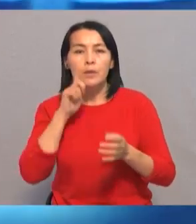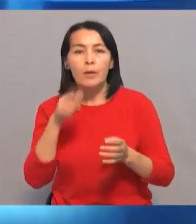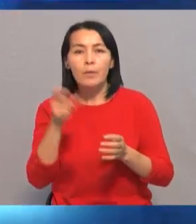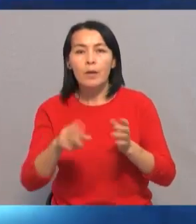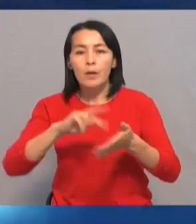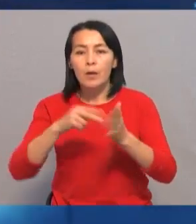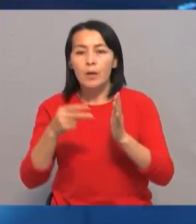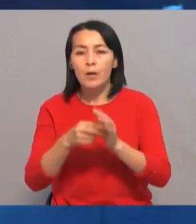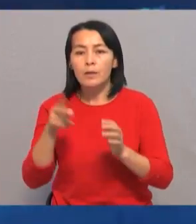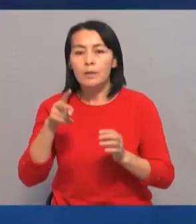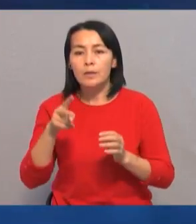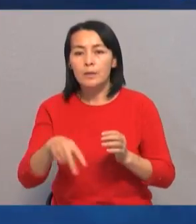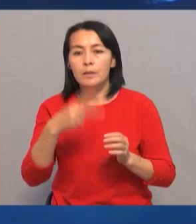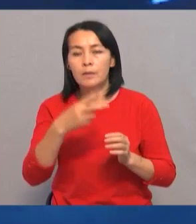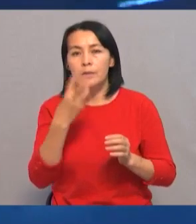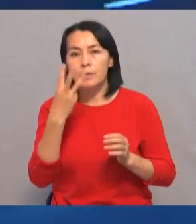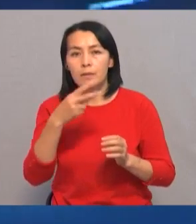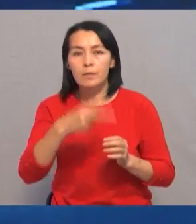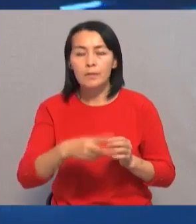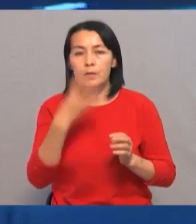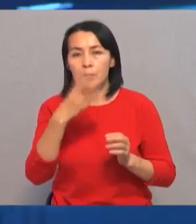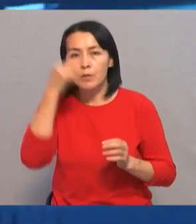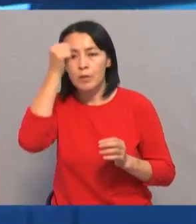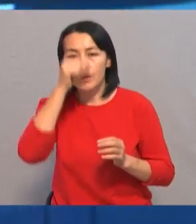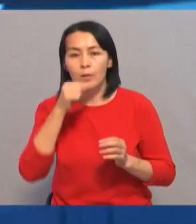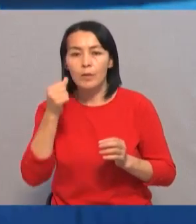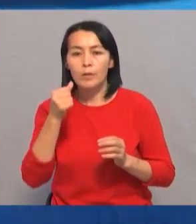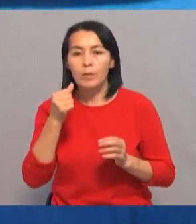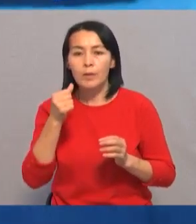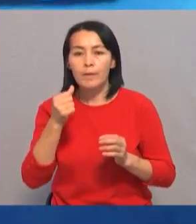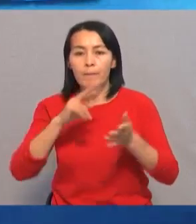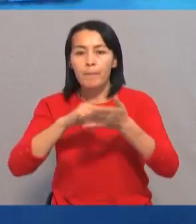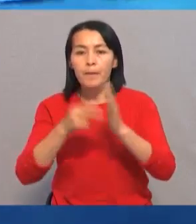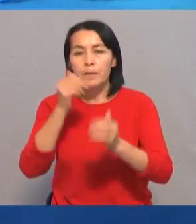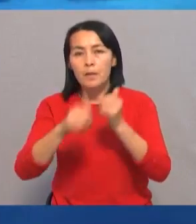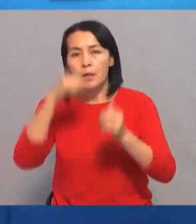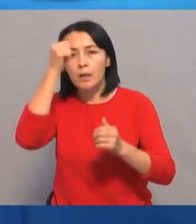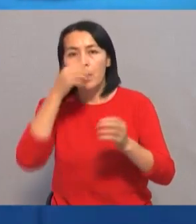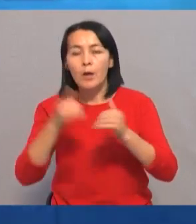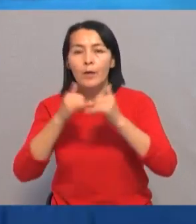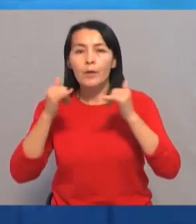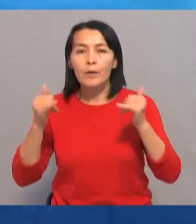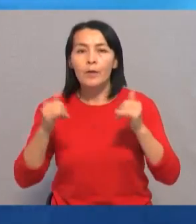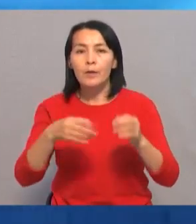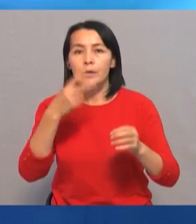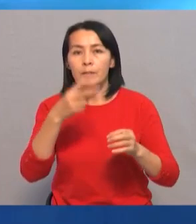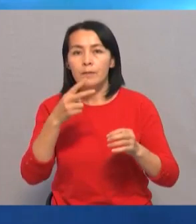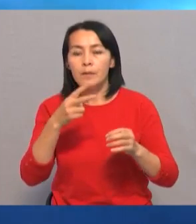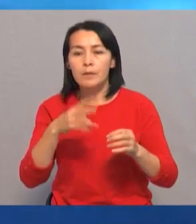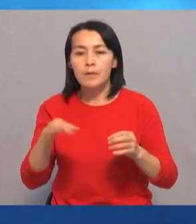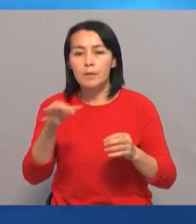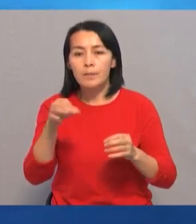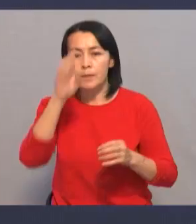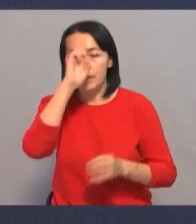проекте в 2023-2024 годах планируется ежегодная реализация его в 20 регионах страны.